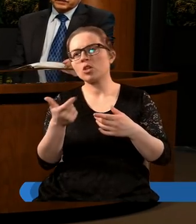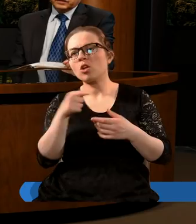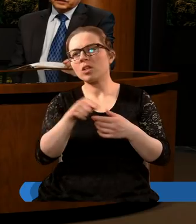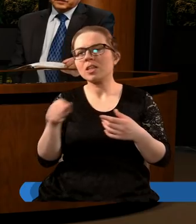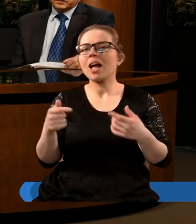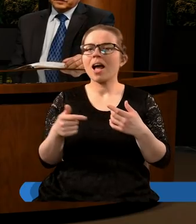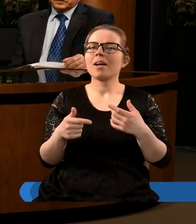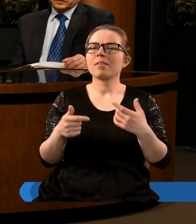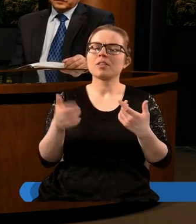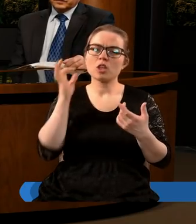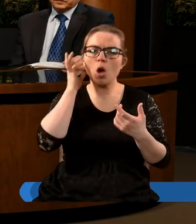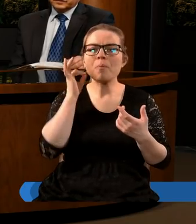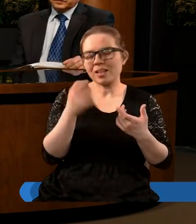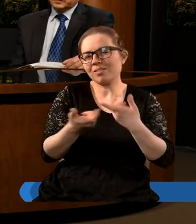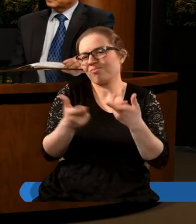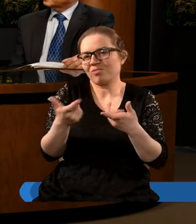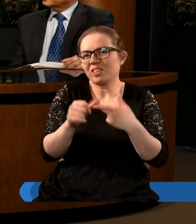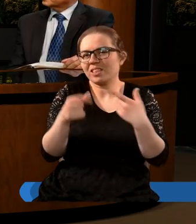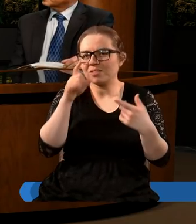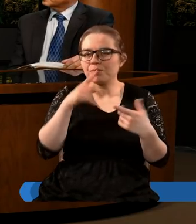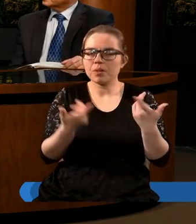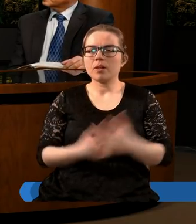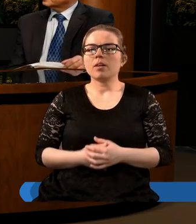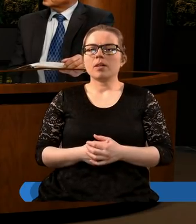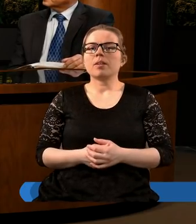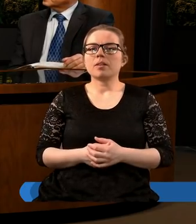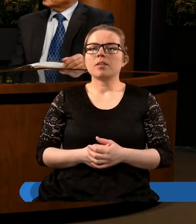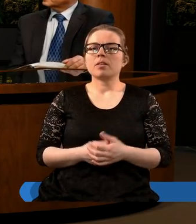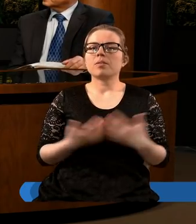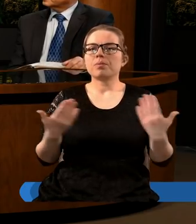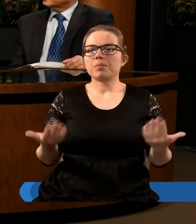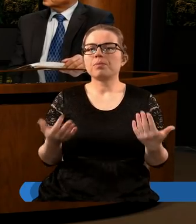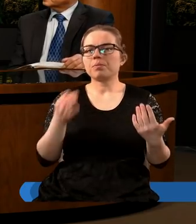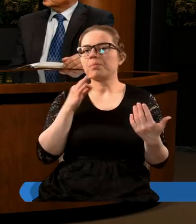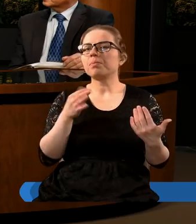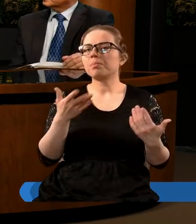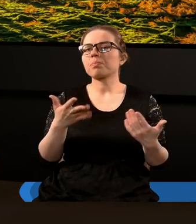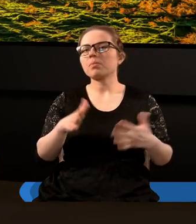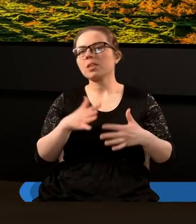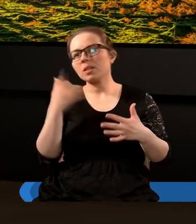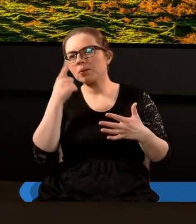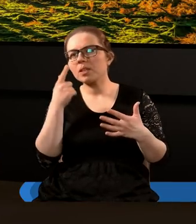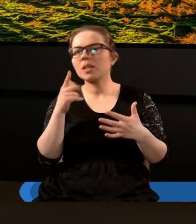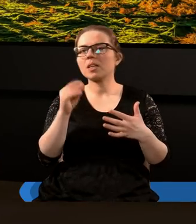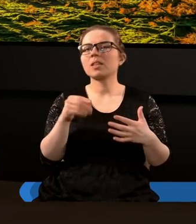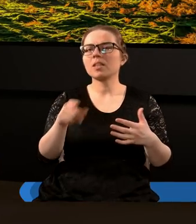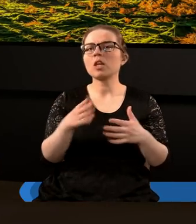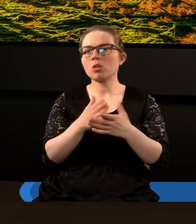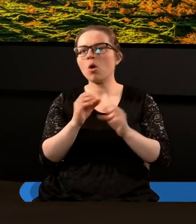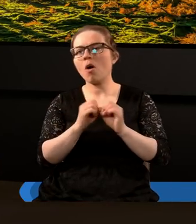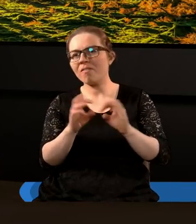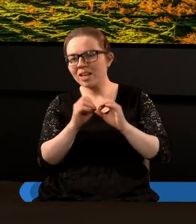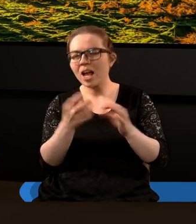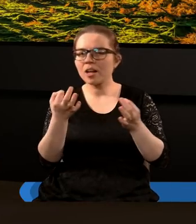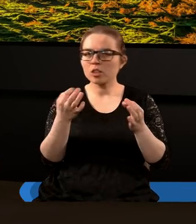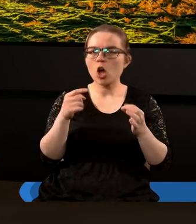kobiety. Tak. Dobrze. Mi się wydaje, że w jakiś sposób wyjaśniliśmy,